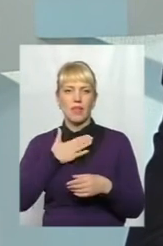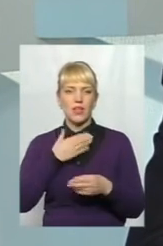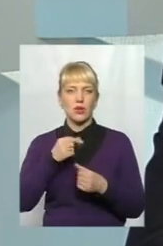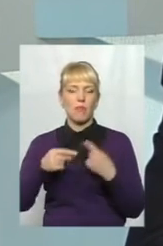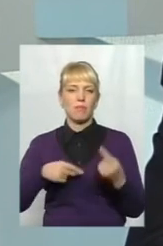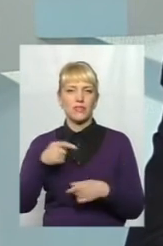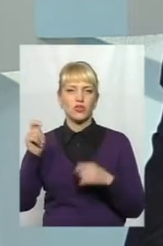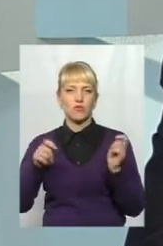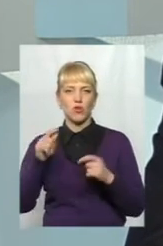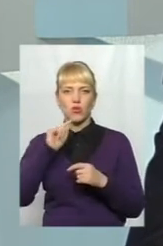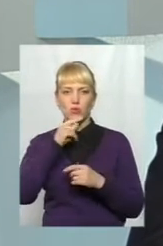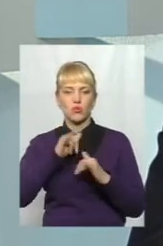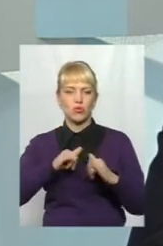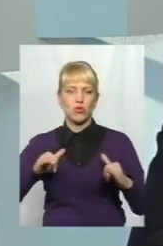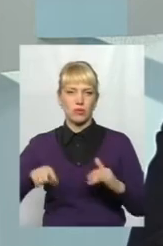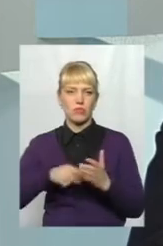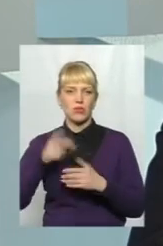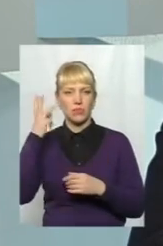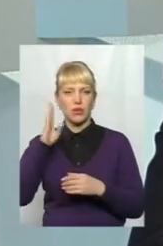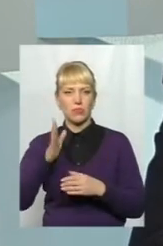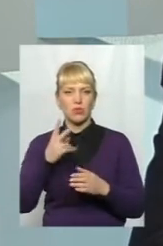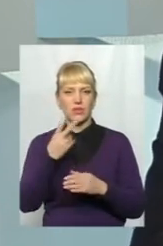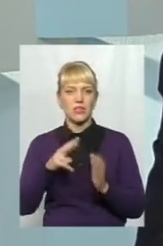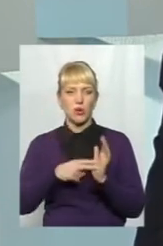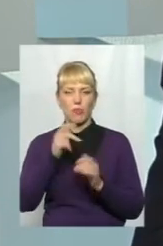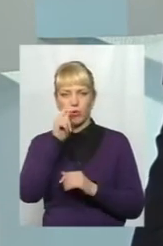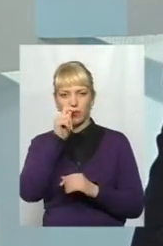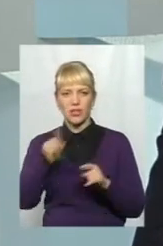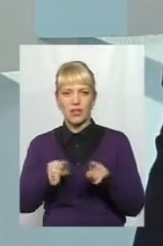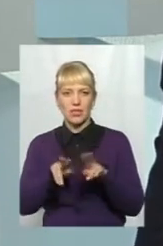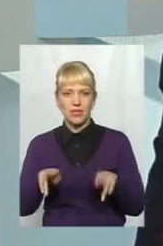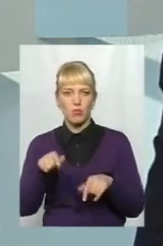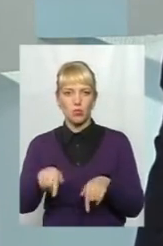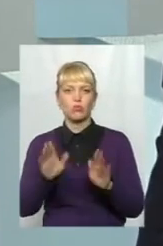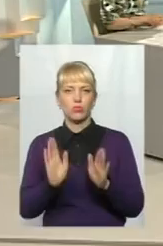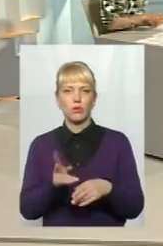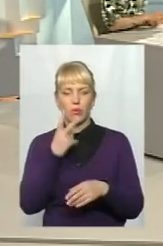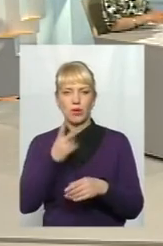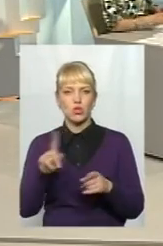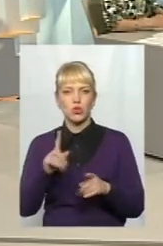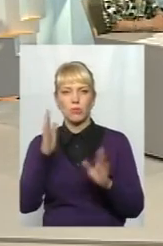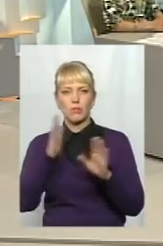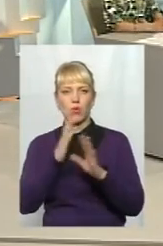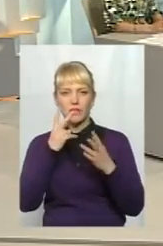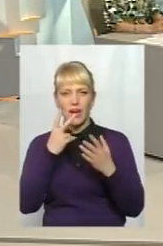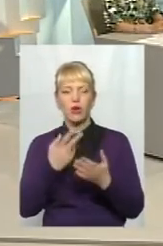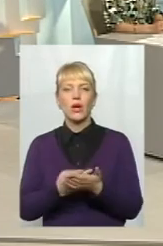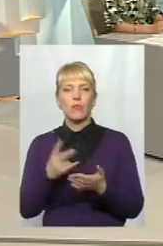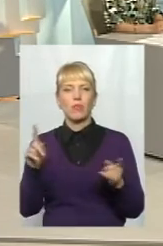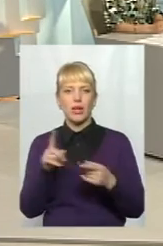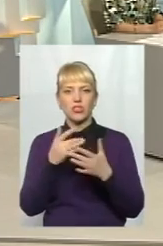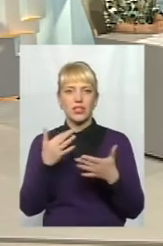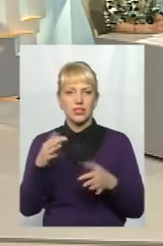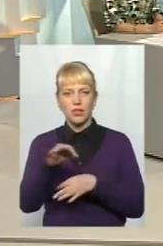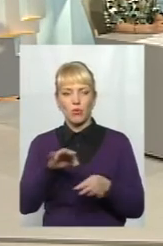економічного розвитку міста Хмельницького, який відбудеться 27 квітня. І, власне, так само тут хочемо, щоб вони побачили атмосферу, побачили різні